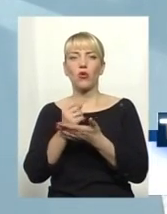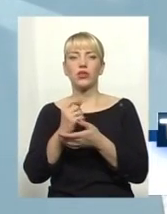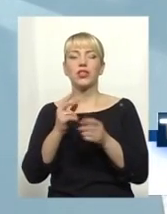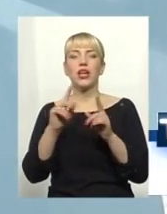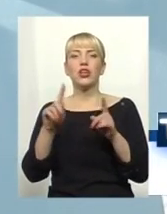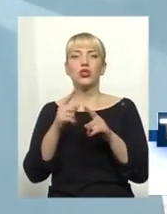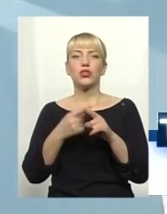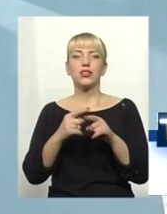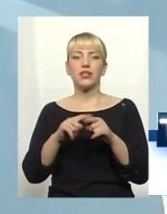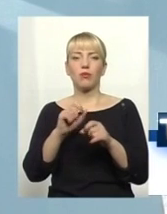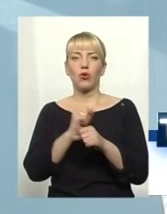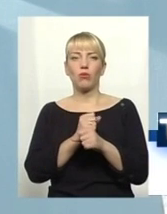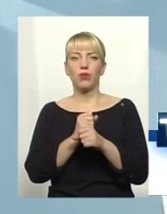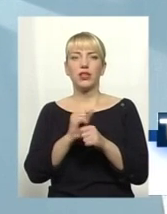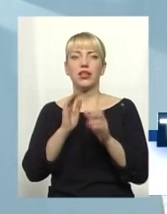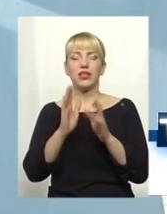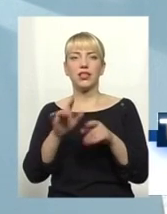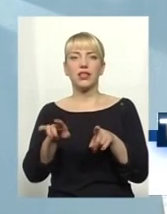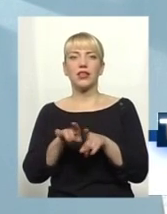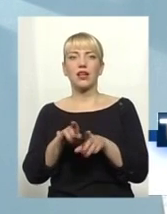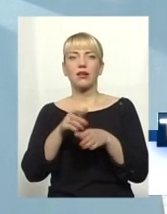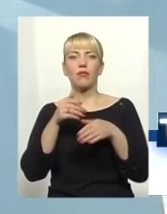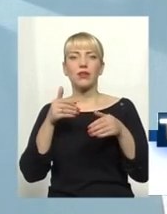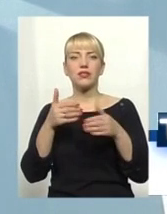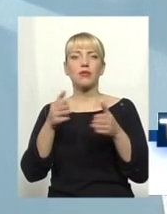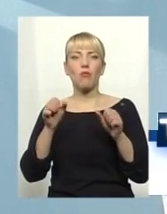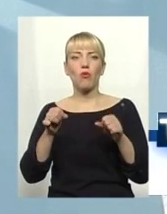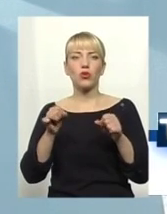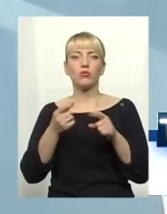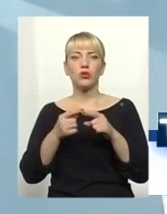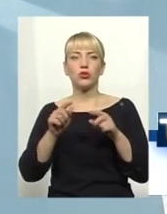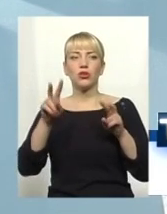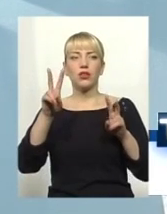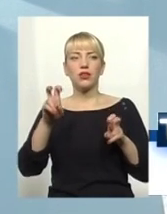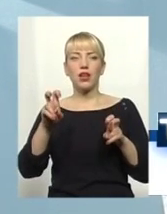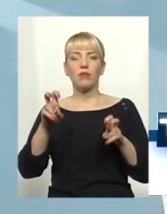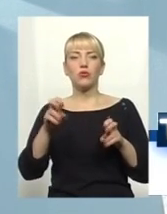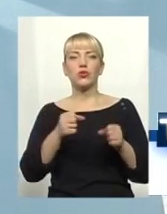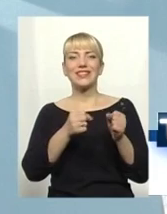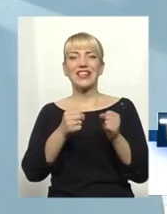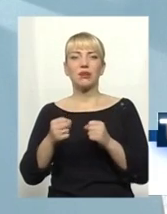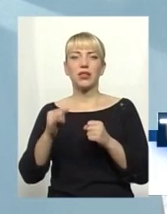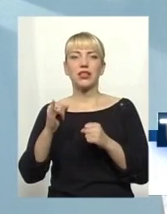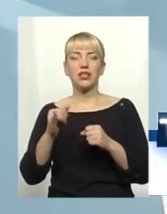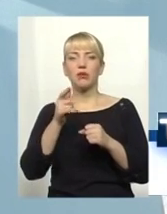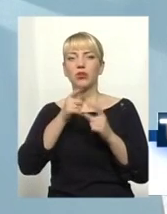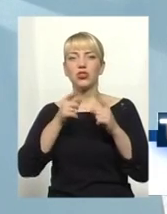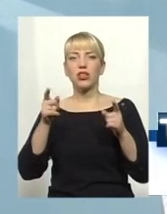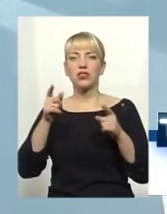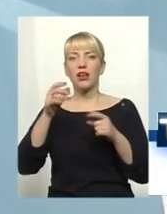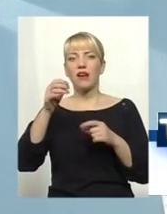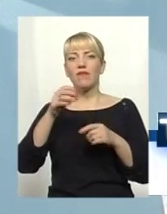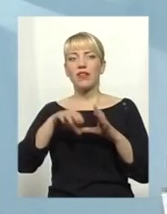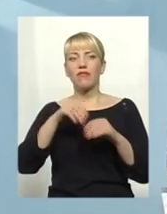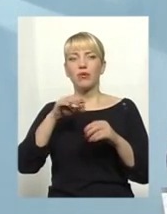робити. І тільки таким чином ми зможемо цю тему стримати, і я думаю, що під час виборів нагадати